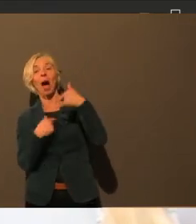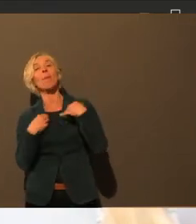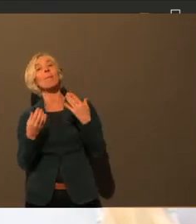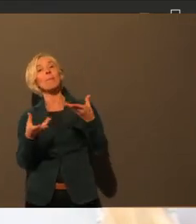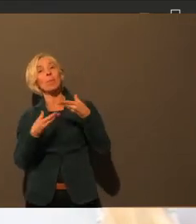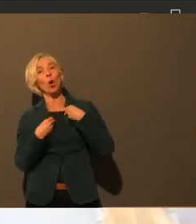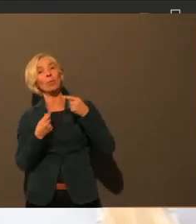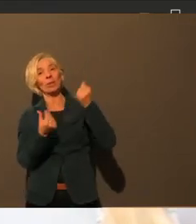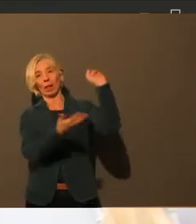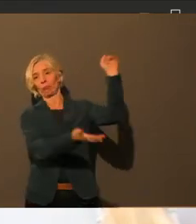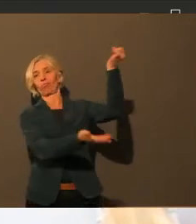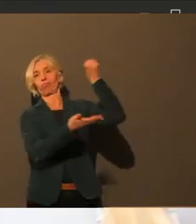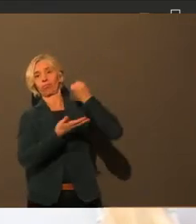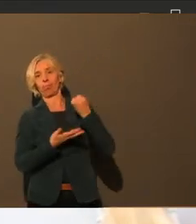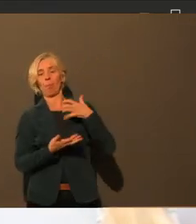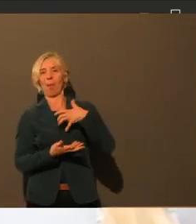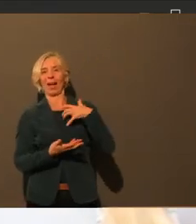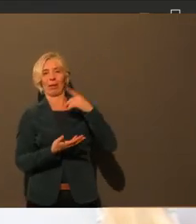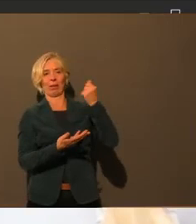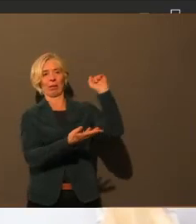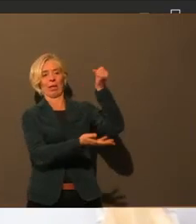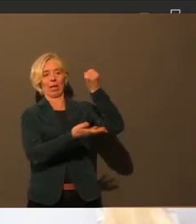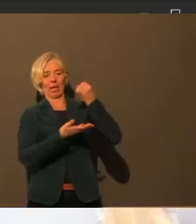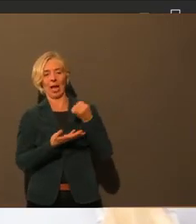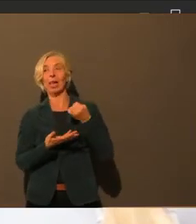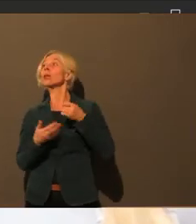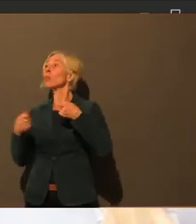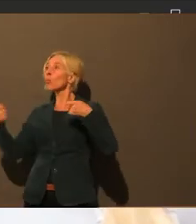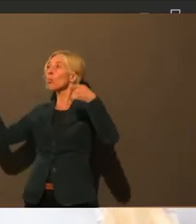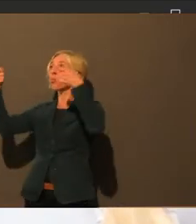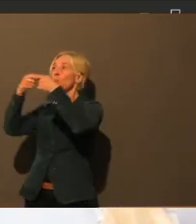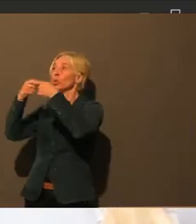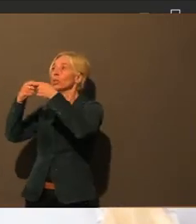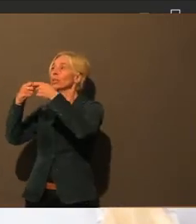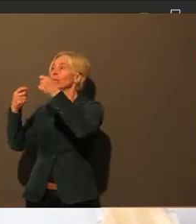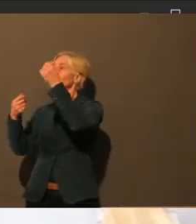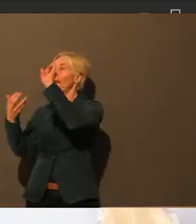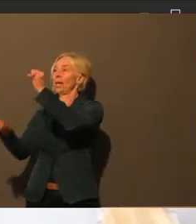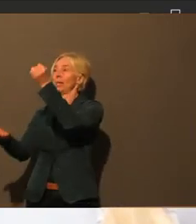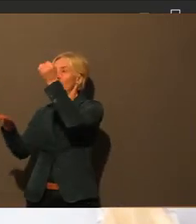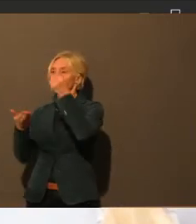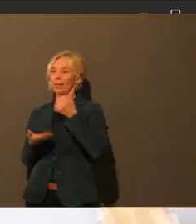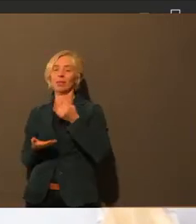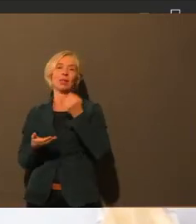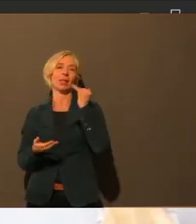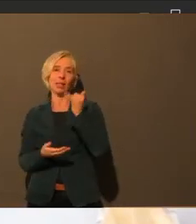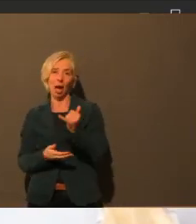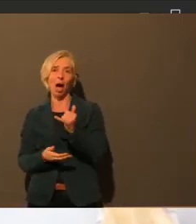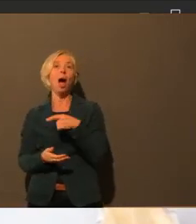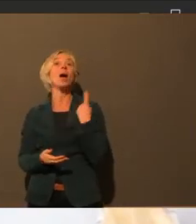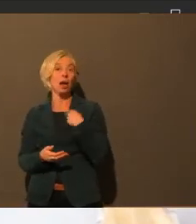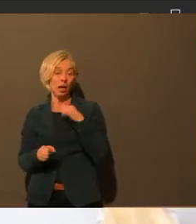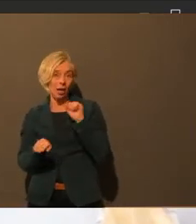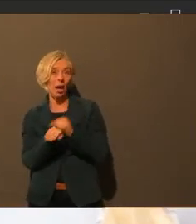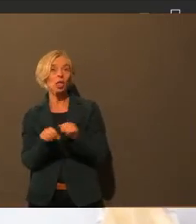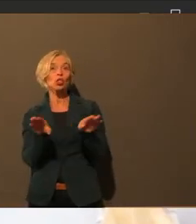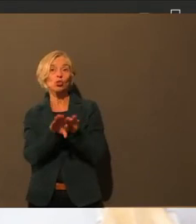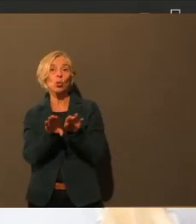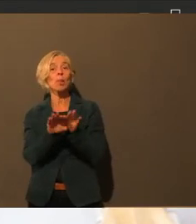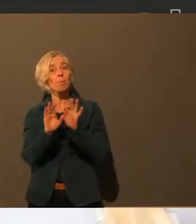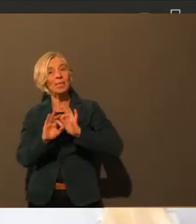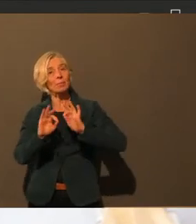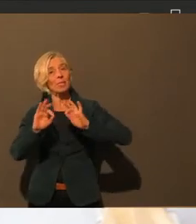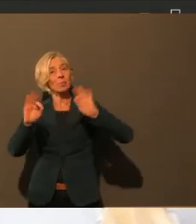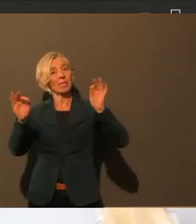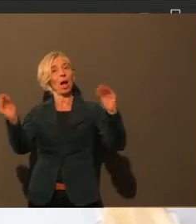unsere Schulen im Bereich Digitalisierung fitter machen können. Wir haben in der Tat da noch